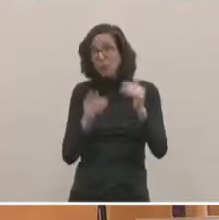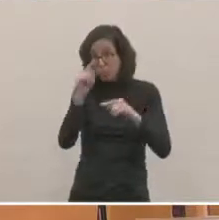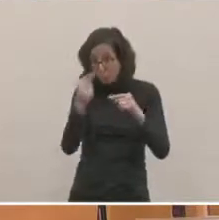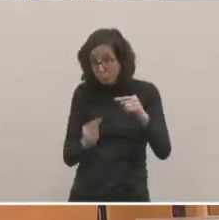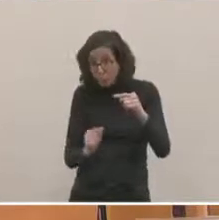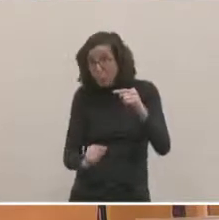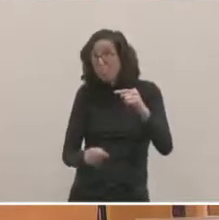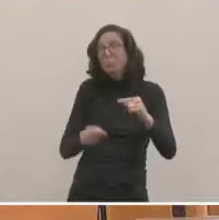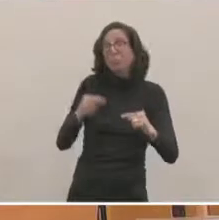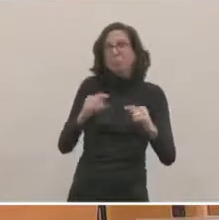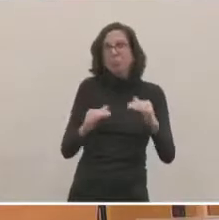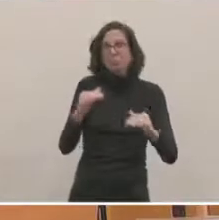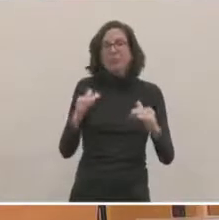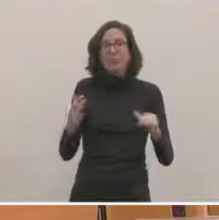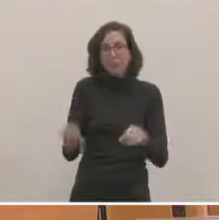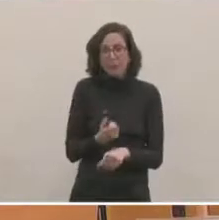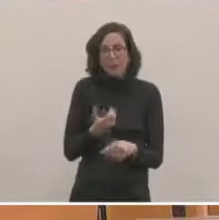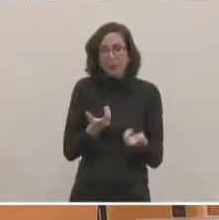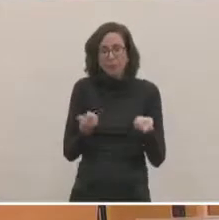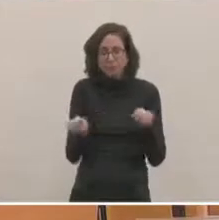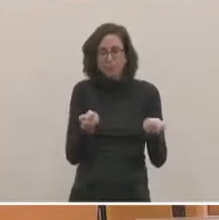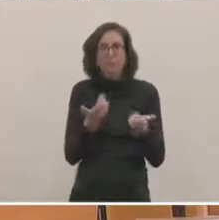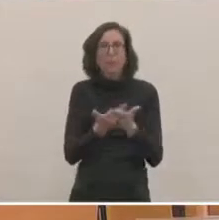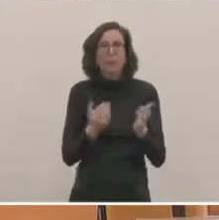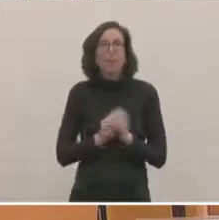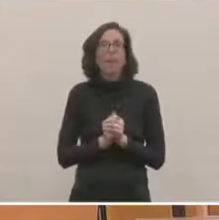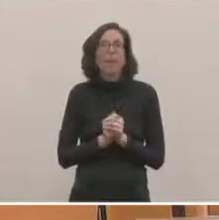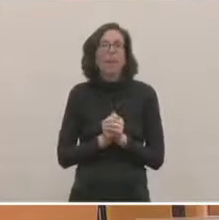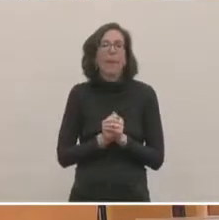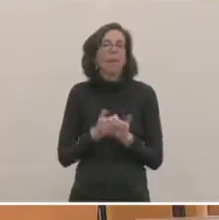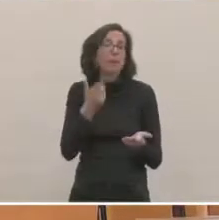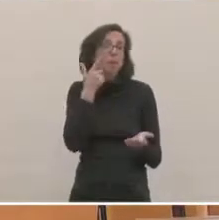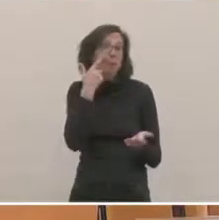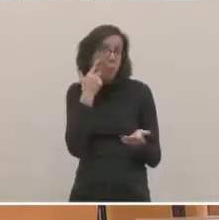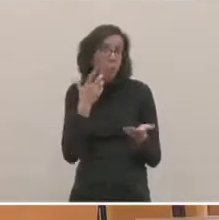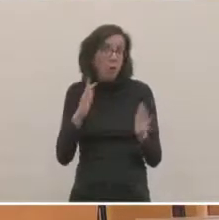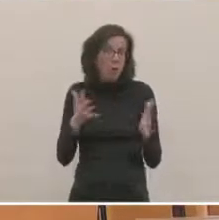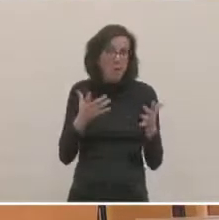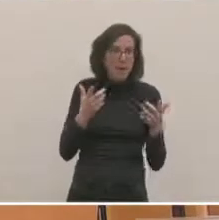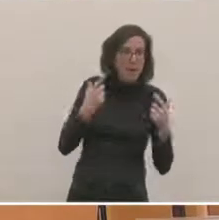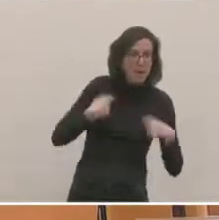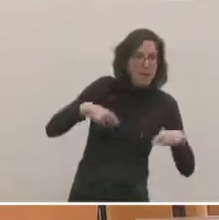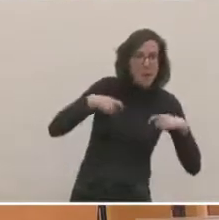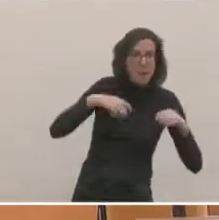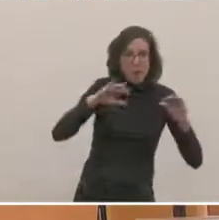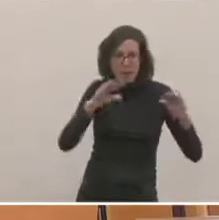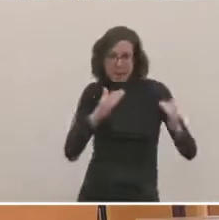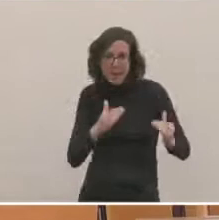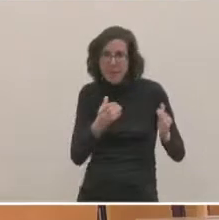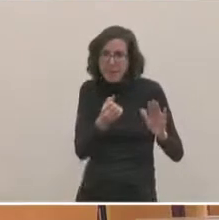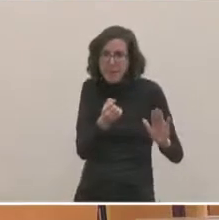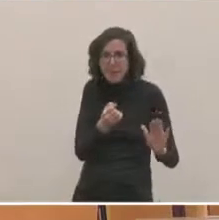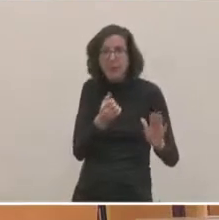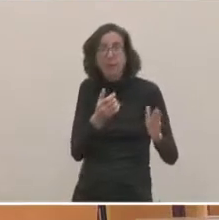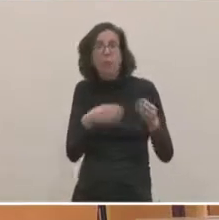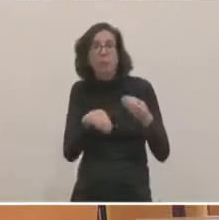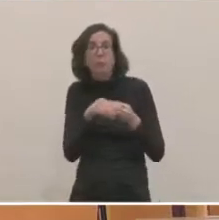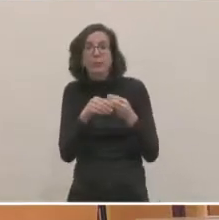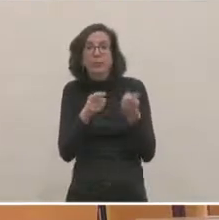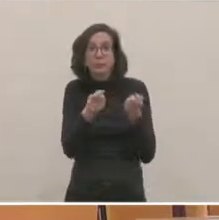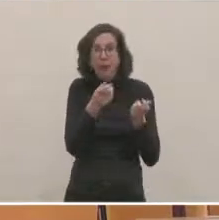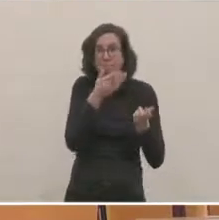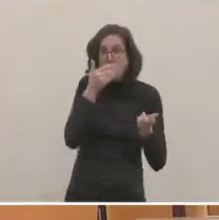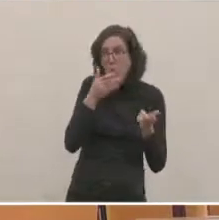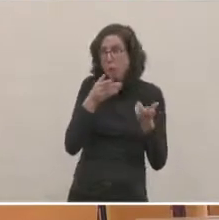investir sur valet d'eau, sur également la préservation de la ressource. Et vous verrez que dans les délibérations que nous avons au cours de cette soirée, notamment sur l